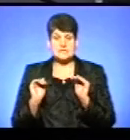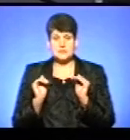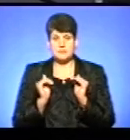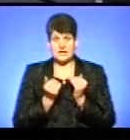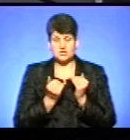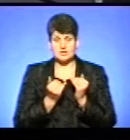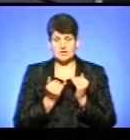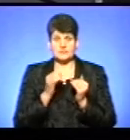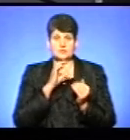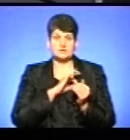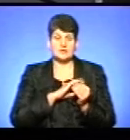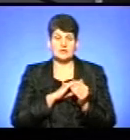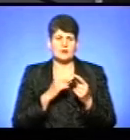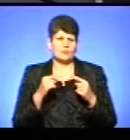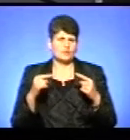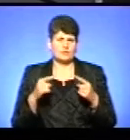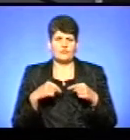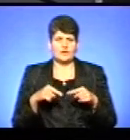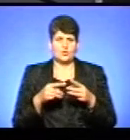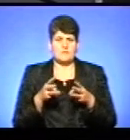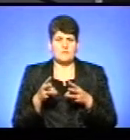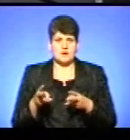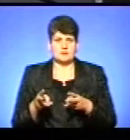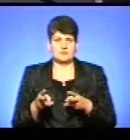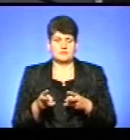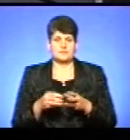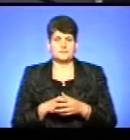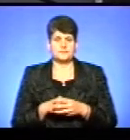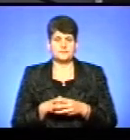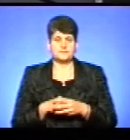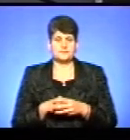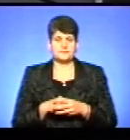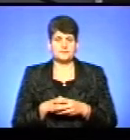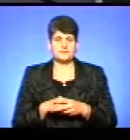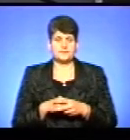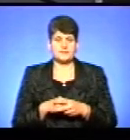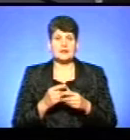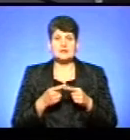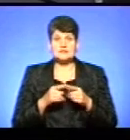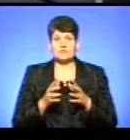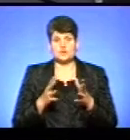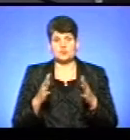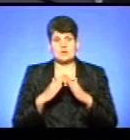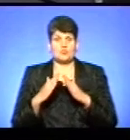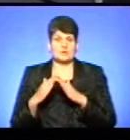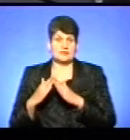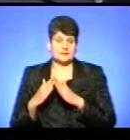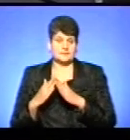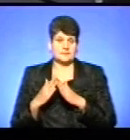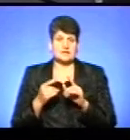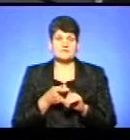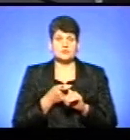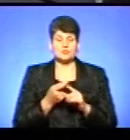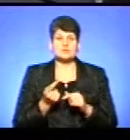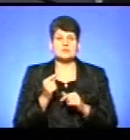споживання будь-якого виду палива, будь-який вид палива небезпечний. Це в основному будинки. І в зв'язку з